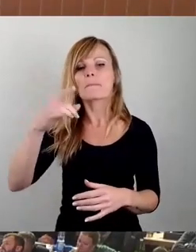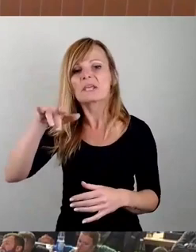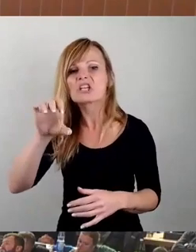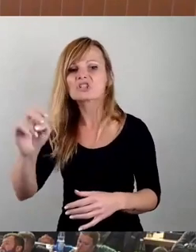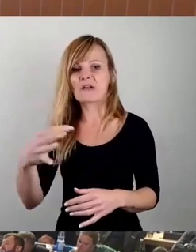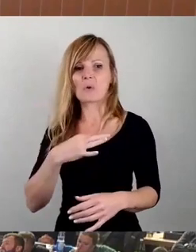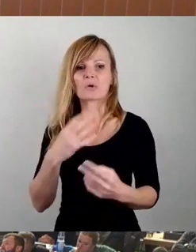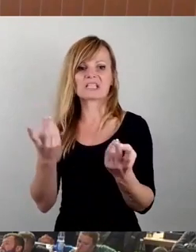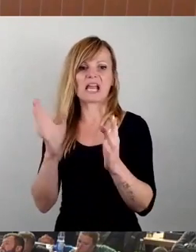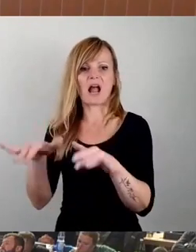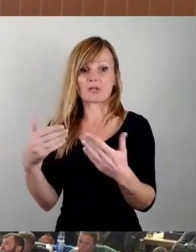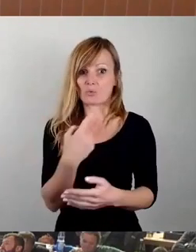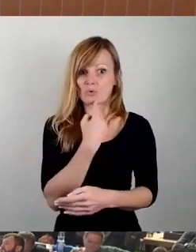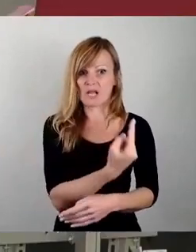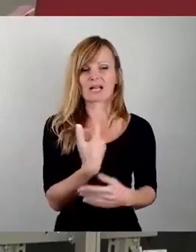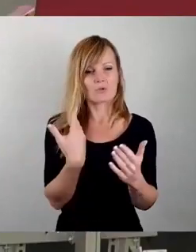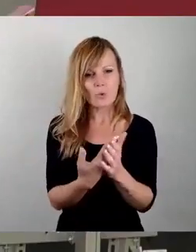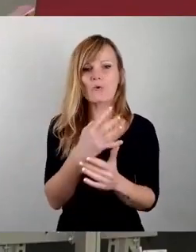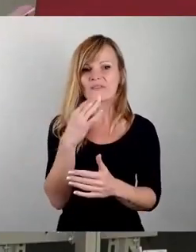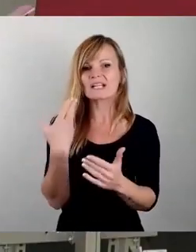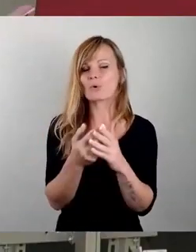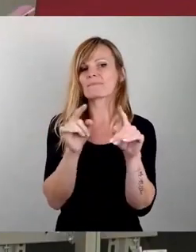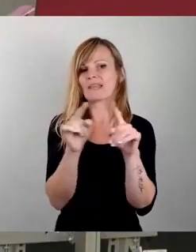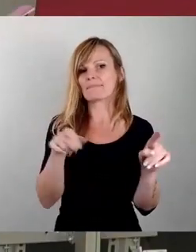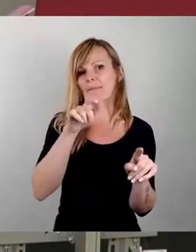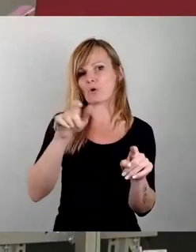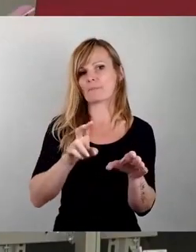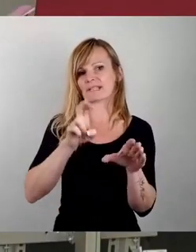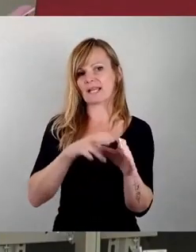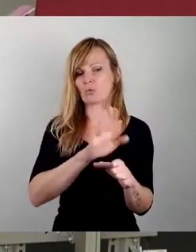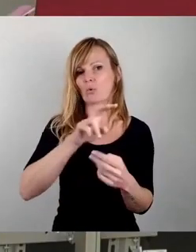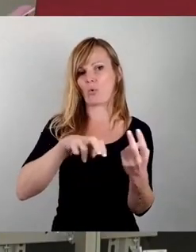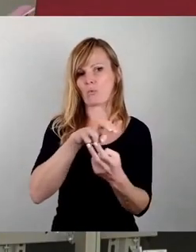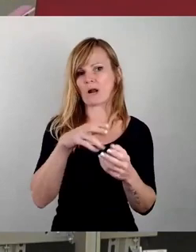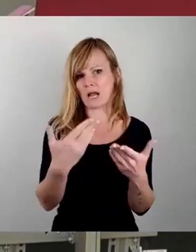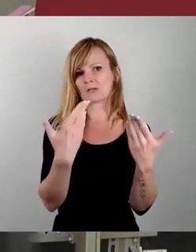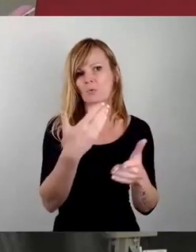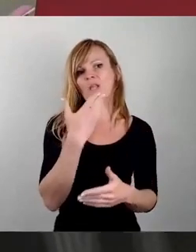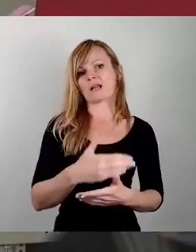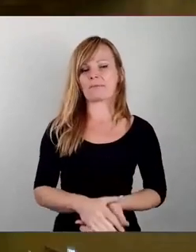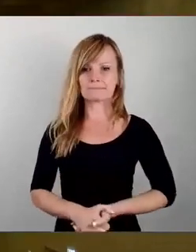egal. So, also so viel dazu, wie Sie Bürgerbeteiligung ernst nehmen. Dankeschön.